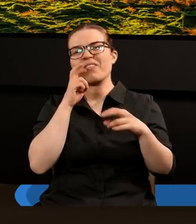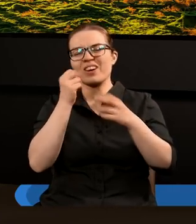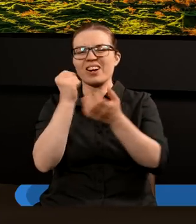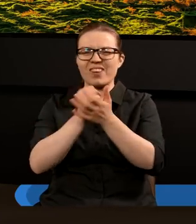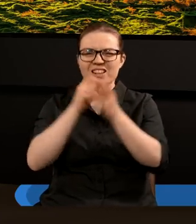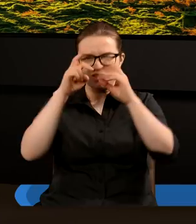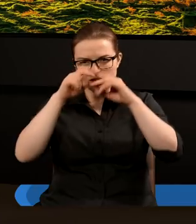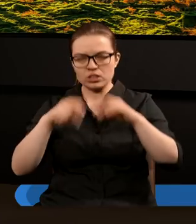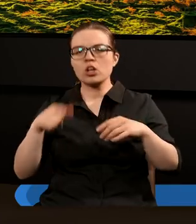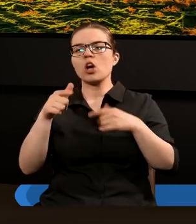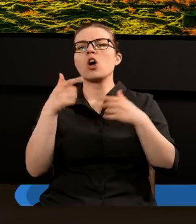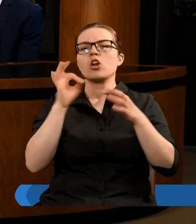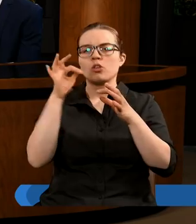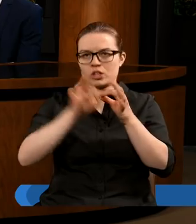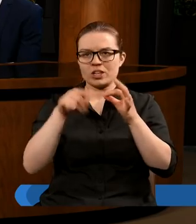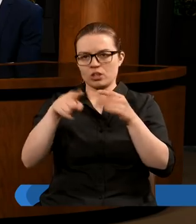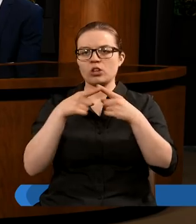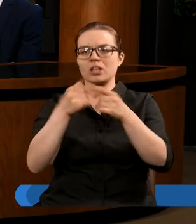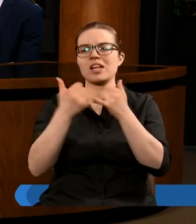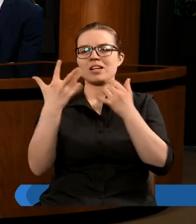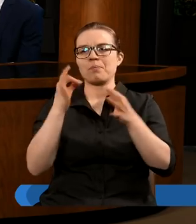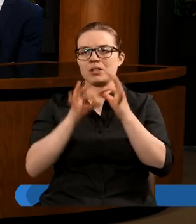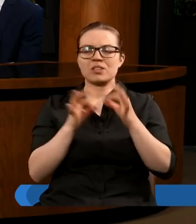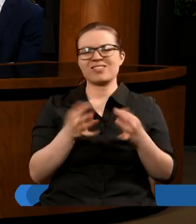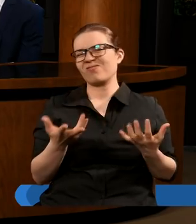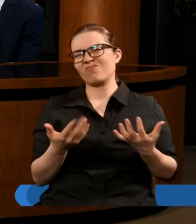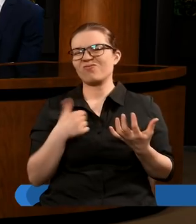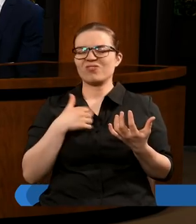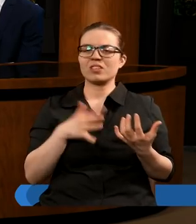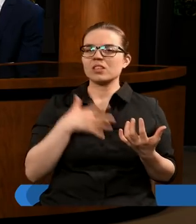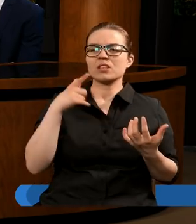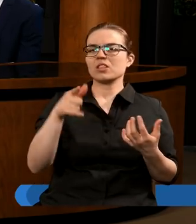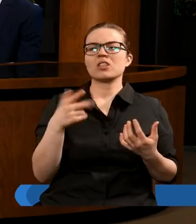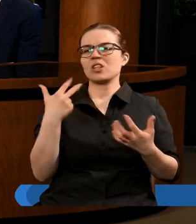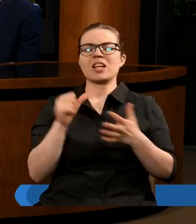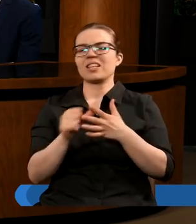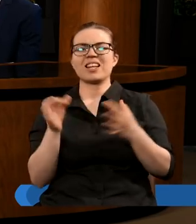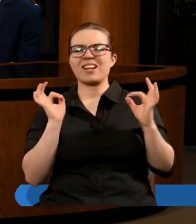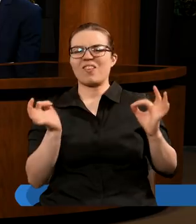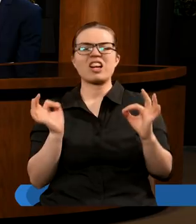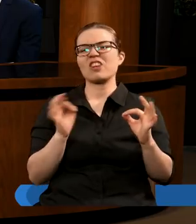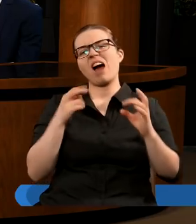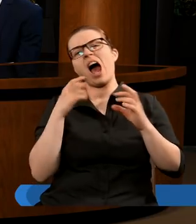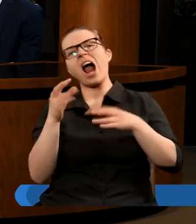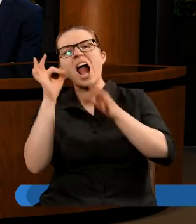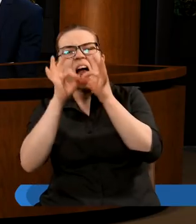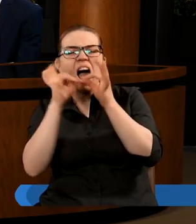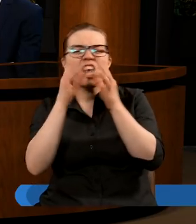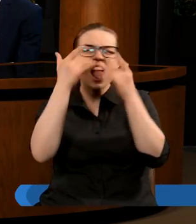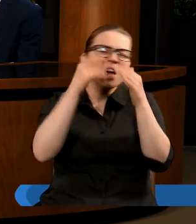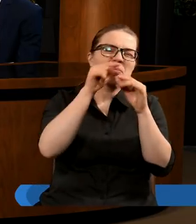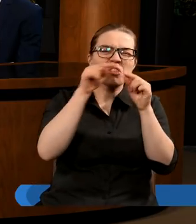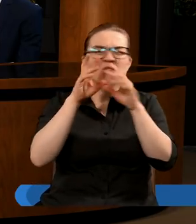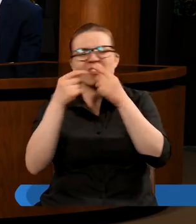kiedy chcemy tą liczbę liczyć? Wydaje mi się, ta metodologia zupełnie niewłaściwa, dlatego, że takie